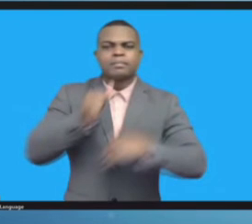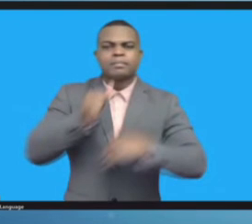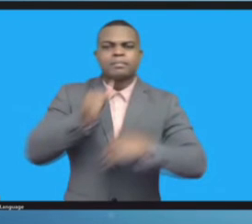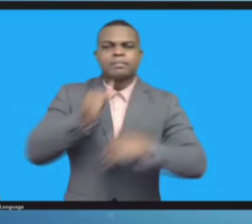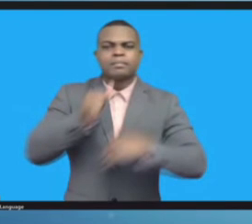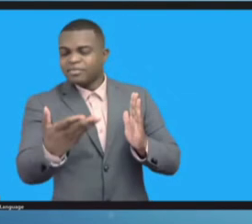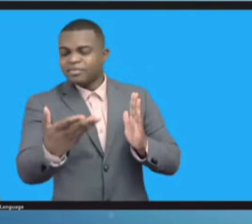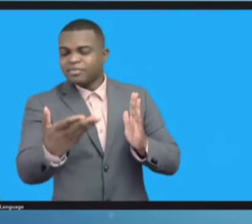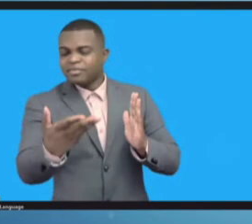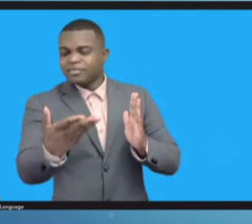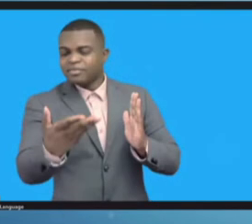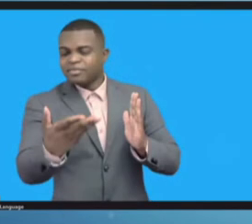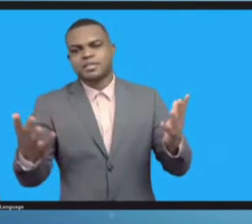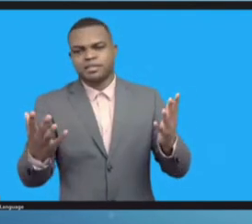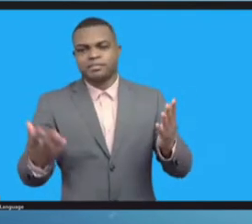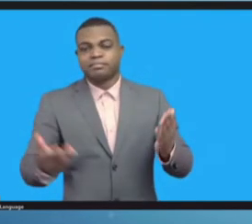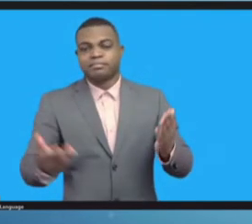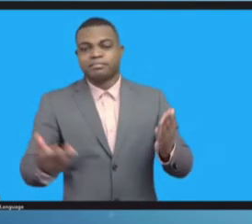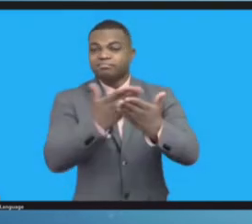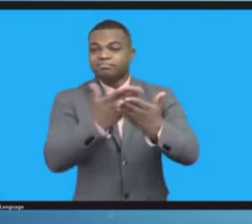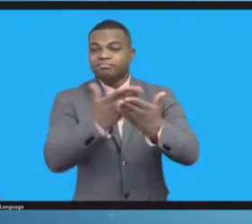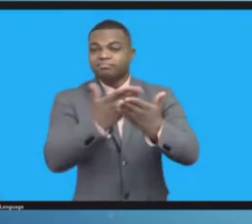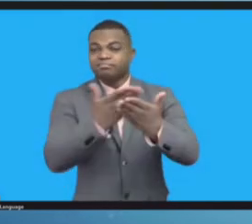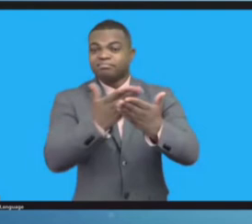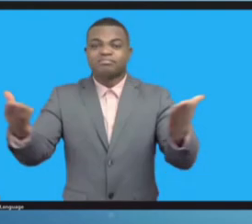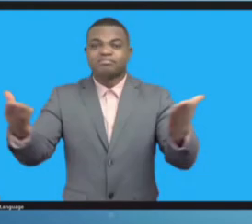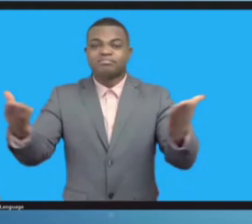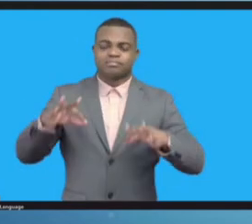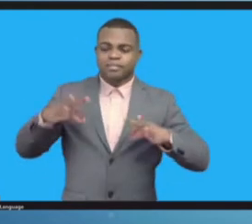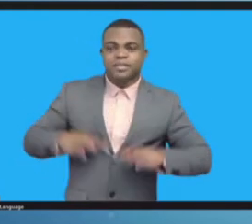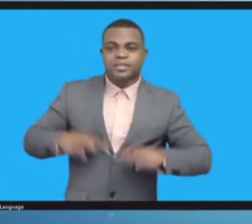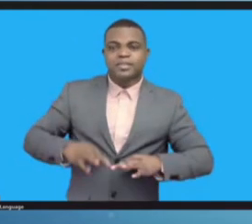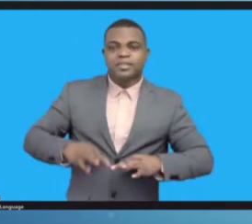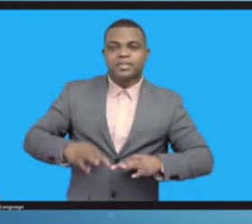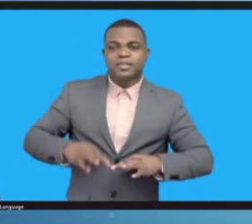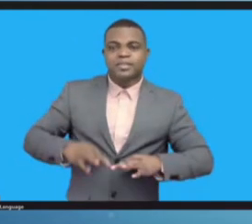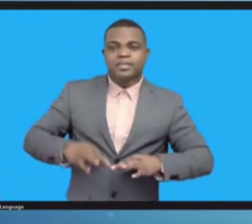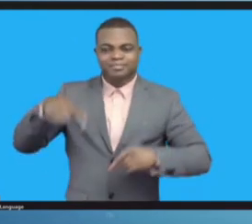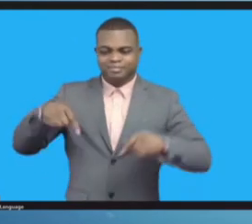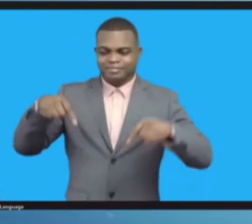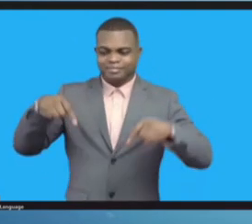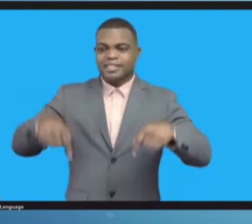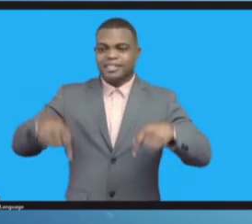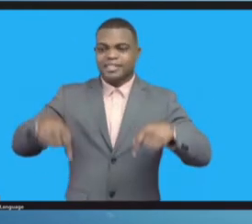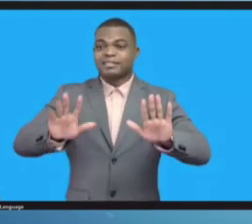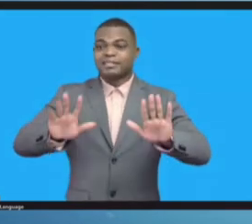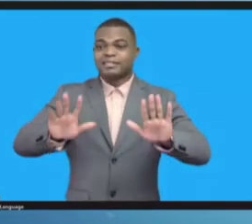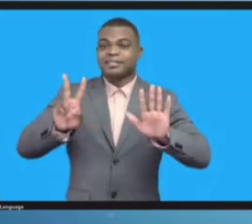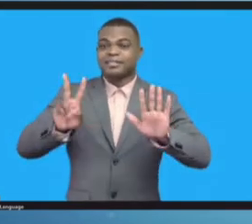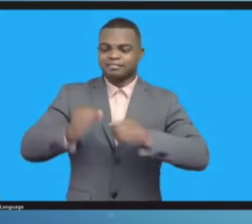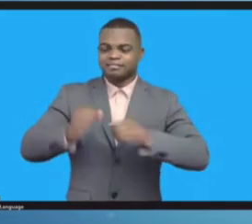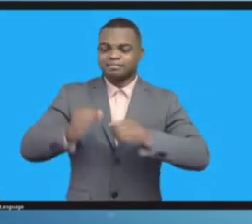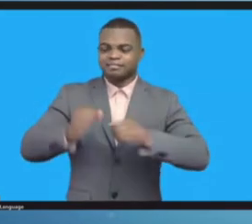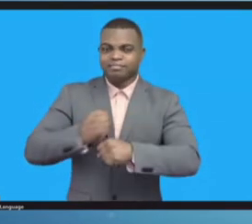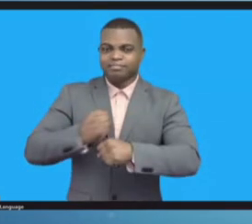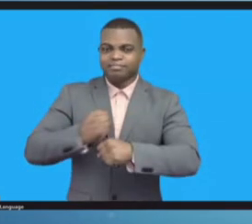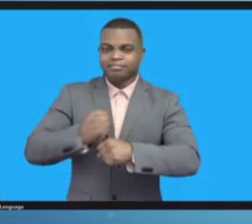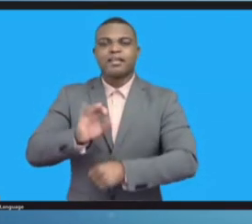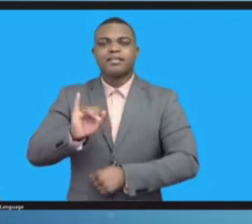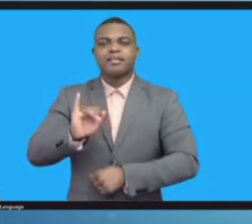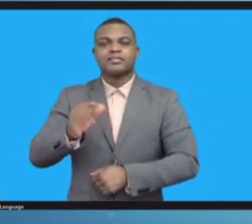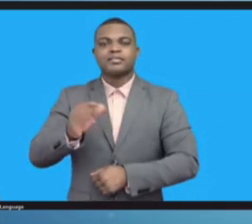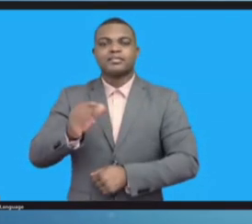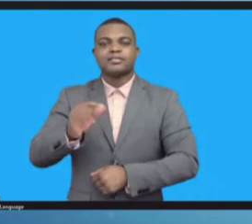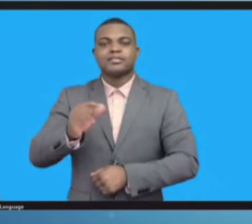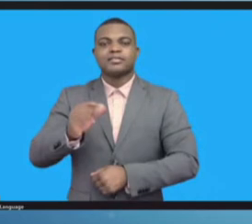نحن ننظم هذا الاجتماع بشكل مختلط على الخط